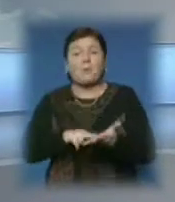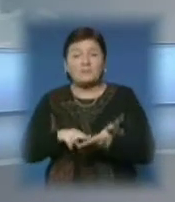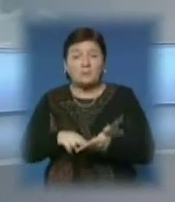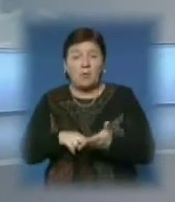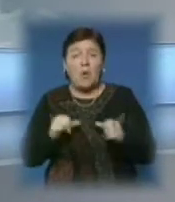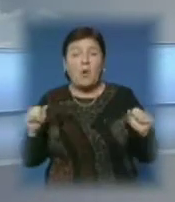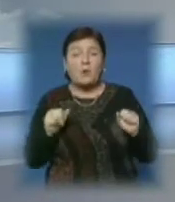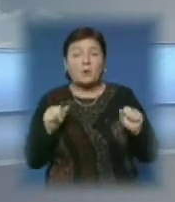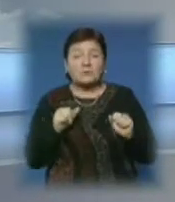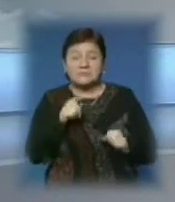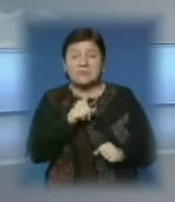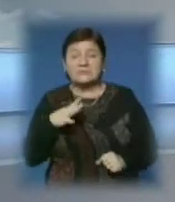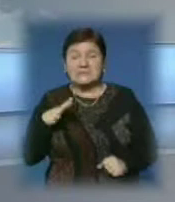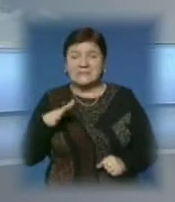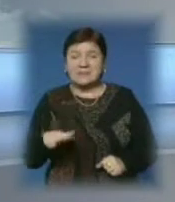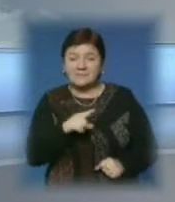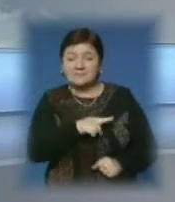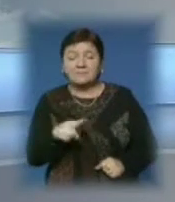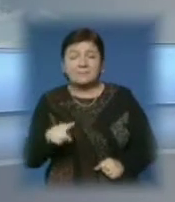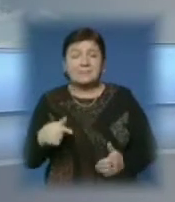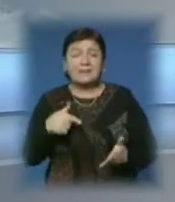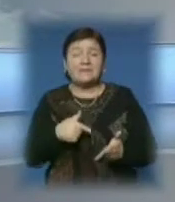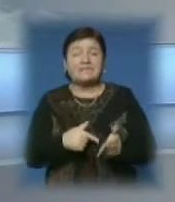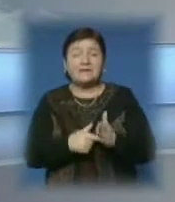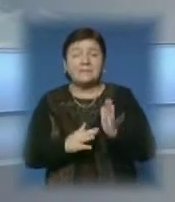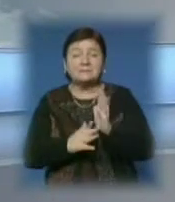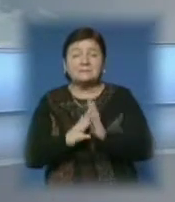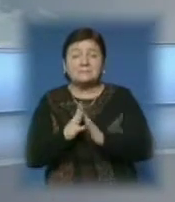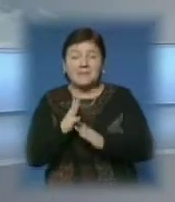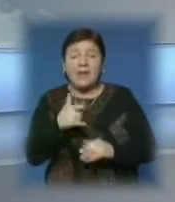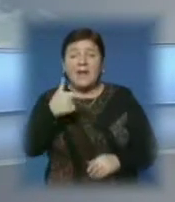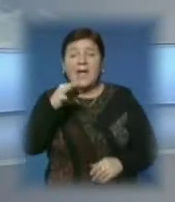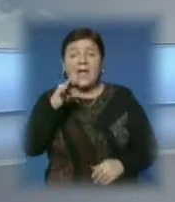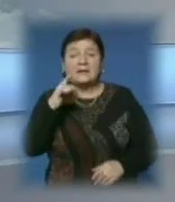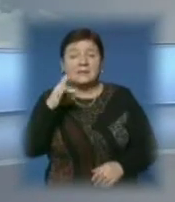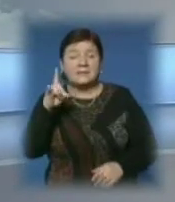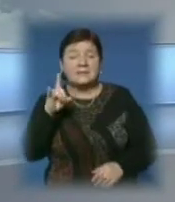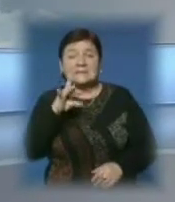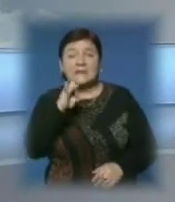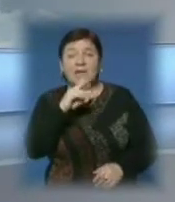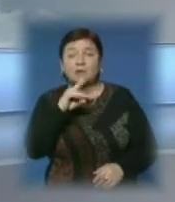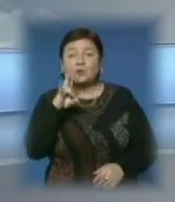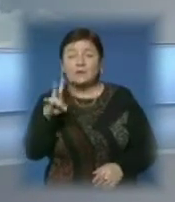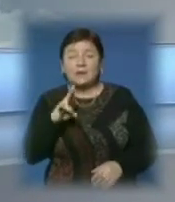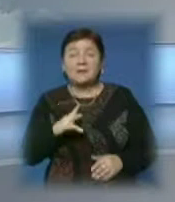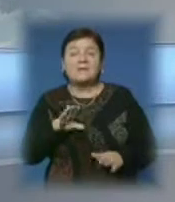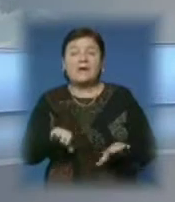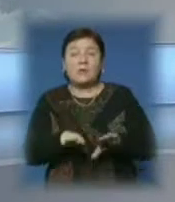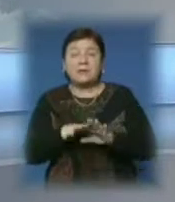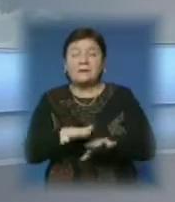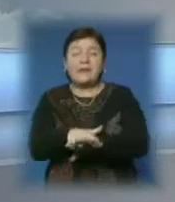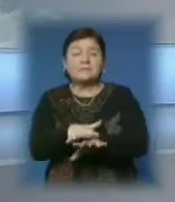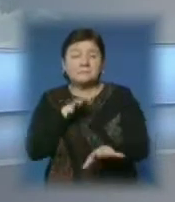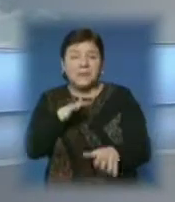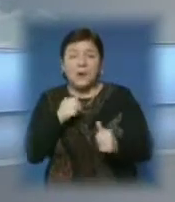сорт під назвою «Ківі Карпат» вивів місцевий селекціонер Генріх Стратон. Тепер на восьми сотках маточної плантації